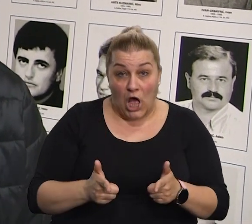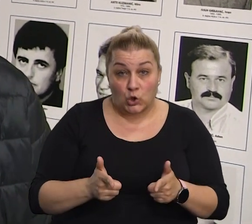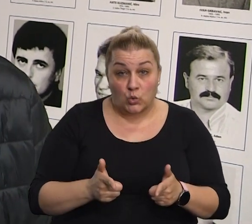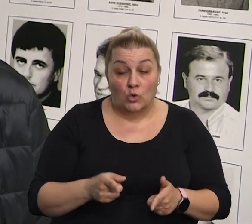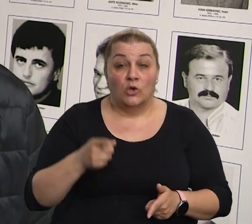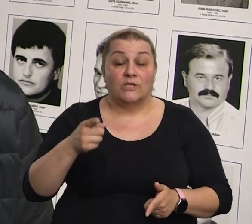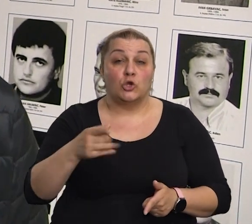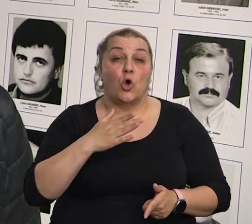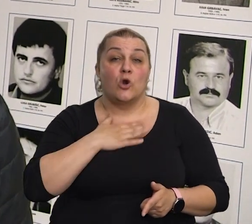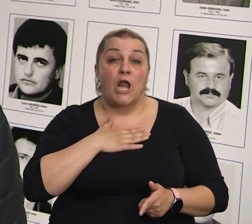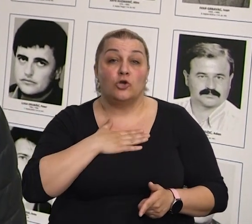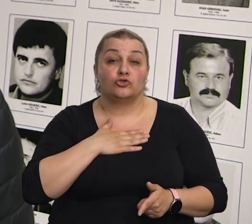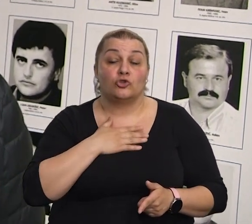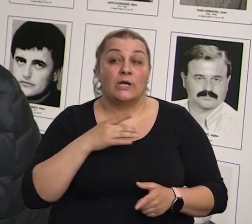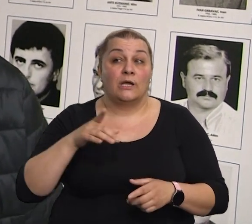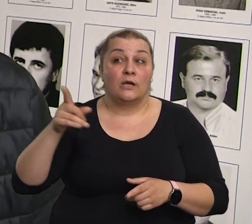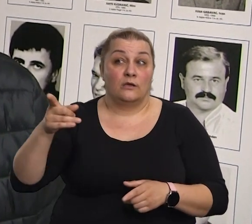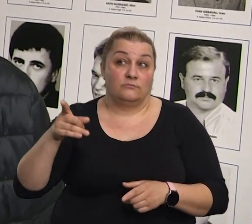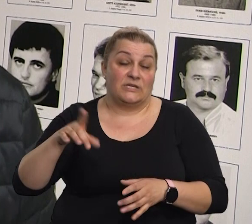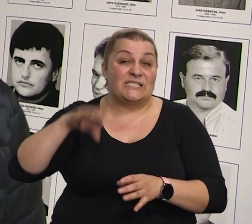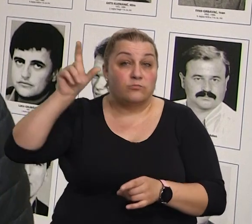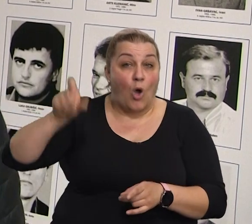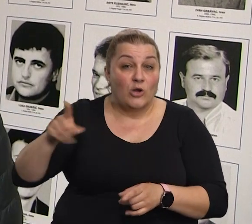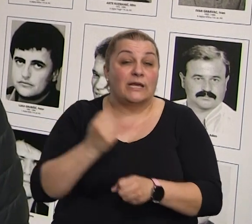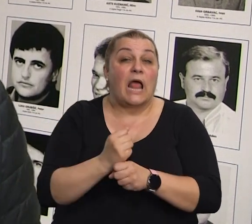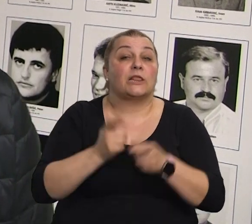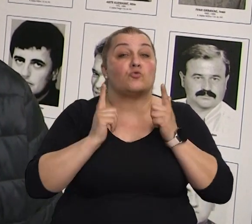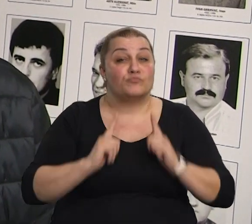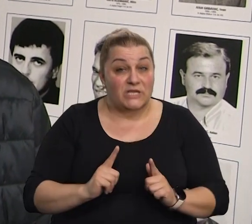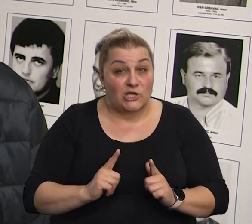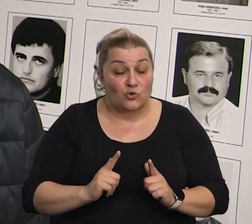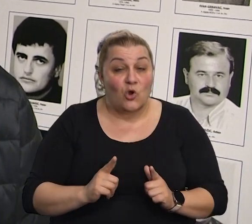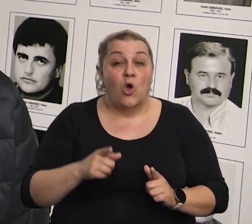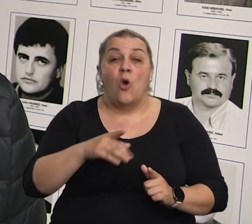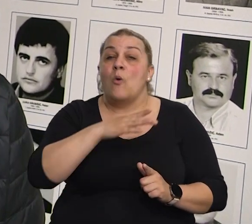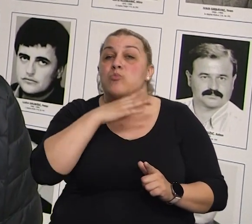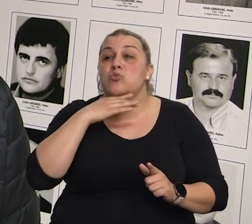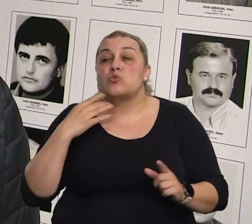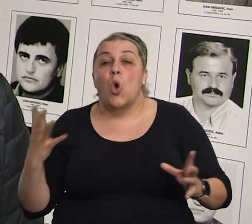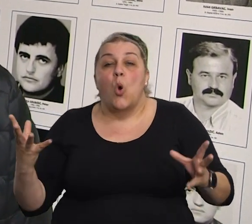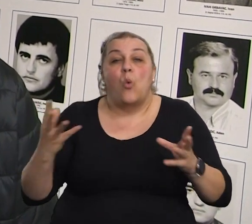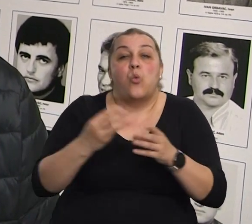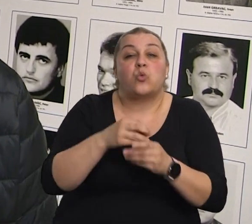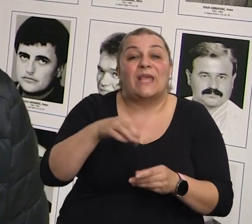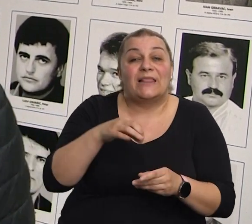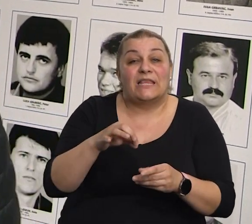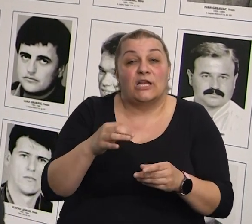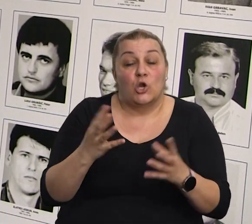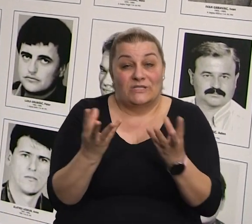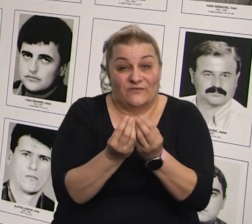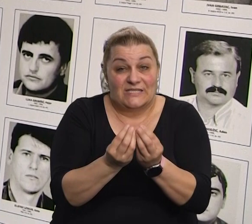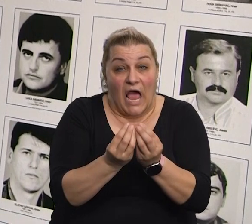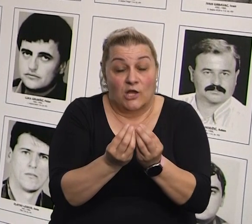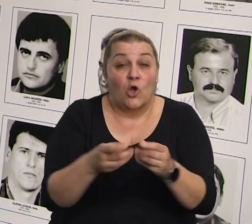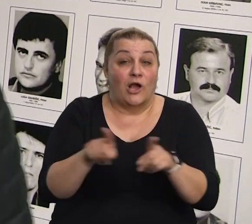radi u miru i ništa ne može ujedini hrvatski narod ko što nas ujedino 90-ih godina